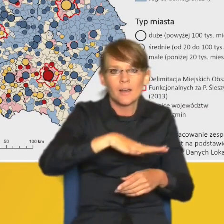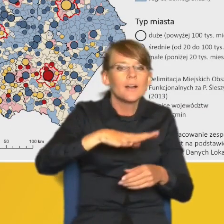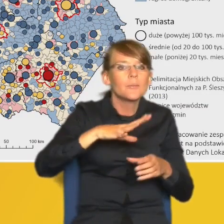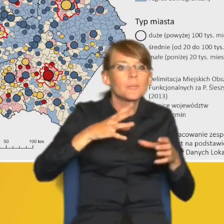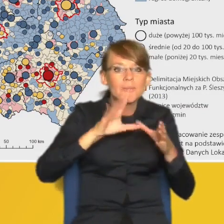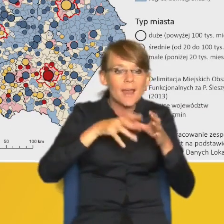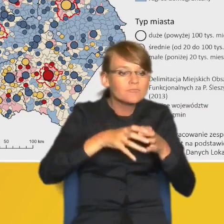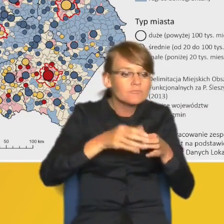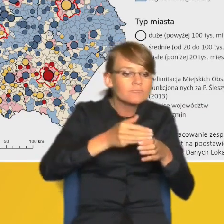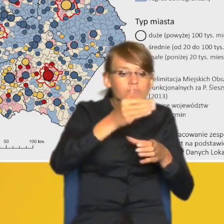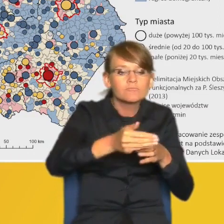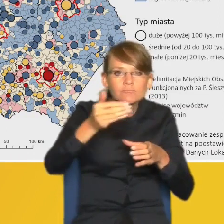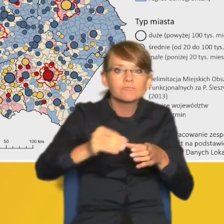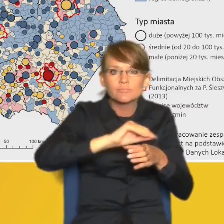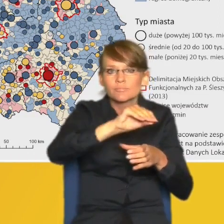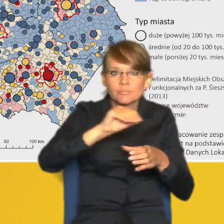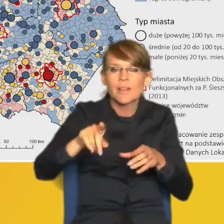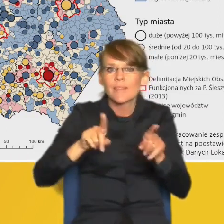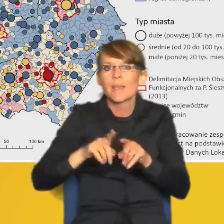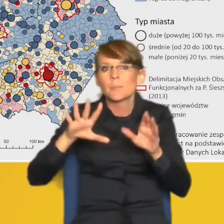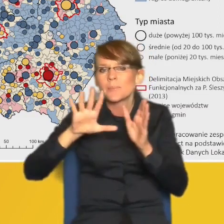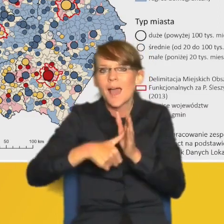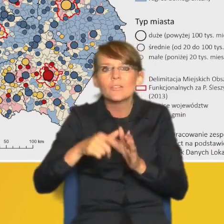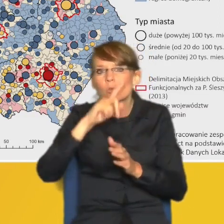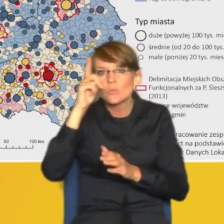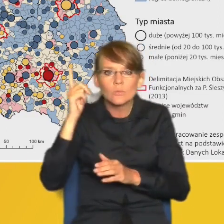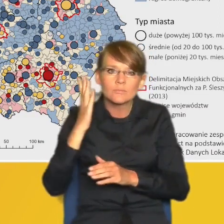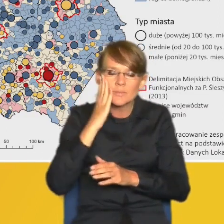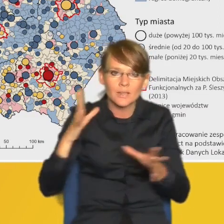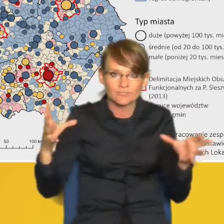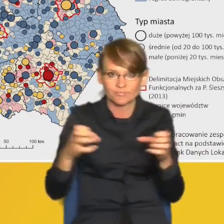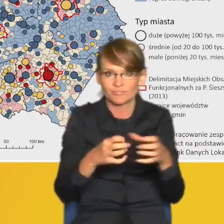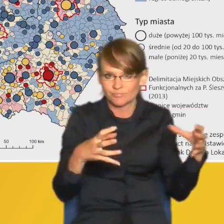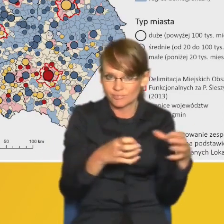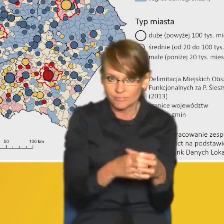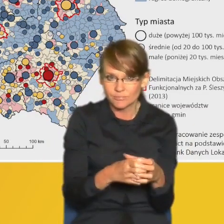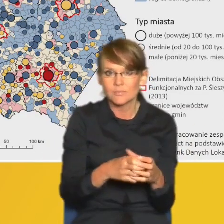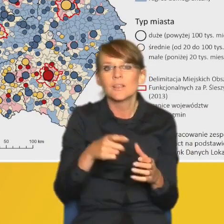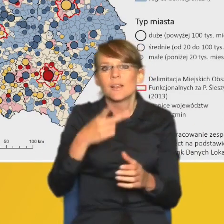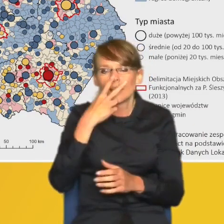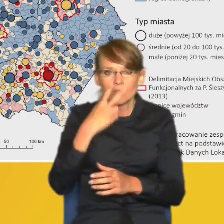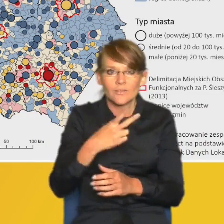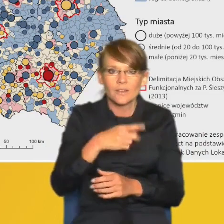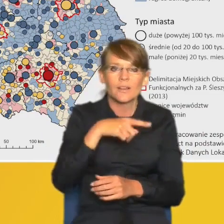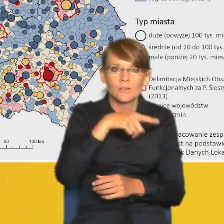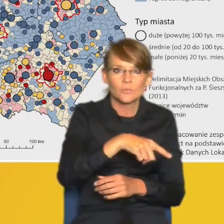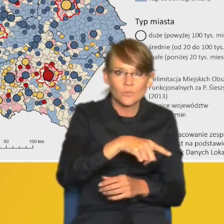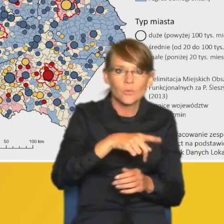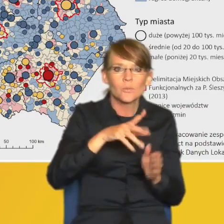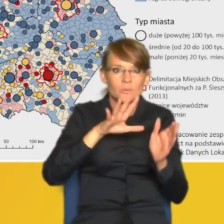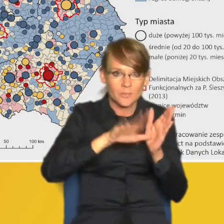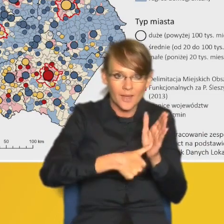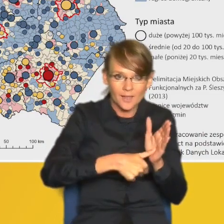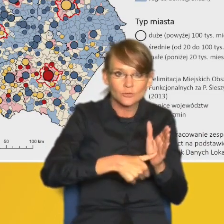ośrodków miejskich w Polsce. Ta współzależność wyrażająca się tym, że to właśnie suburbanizacja